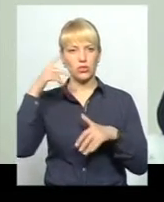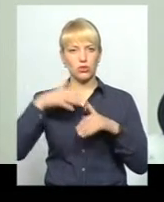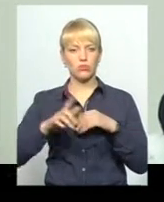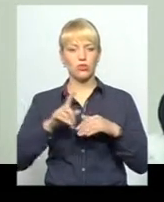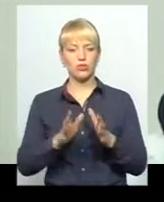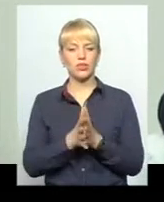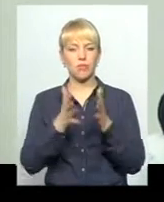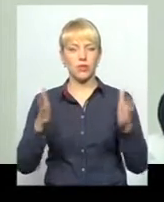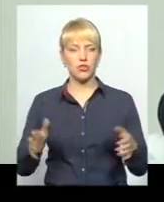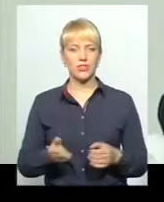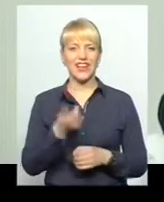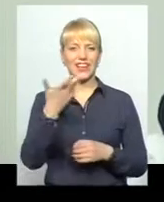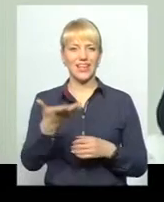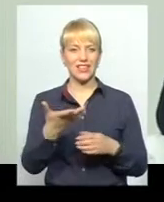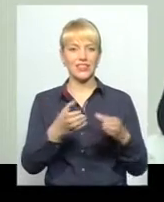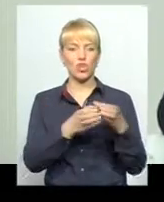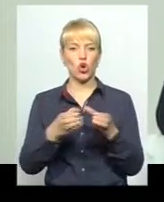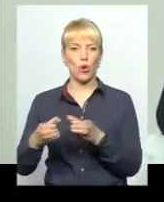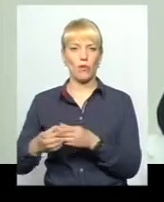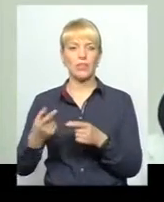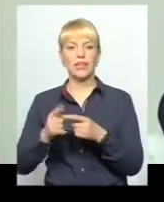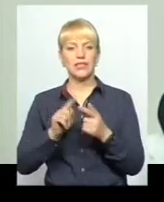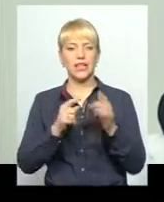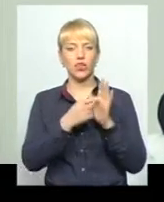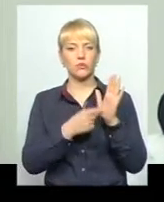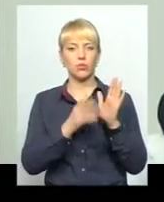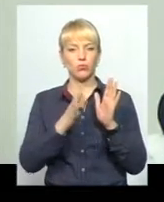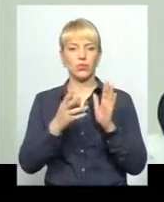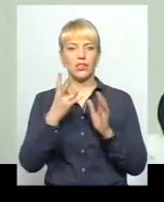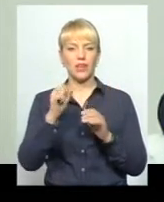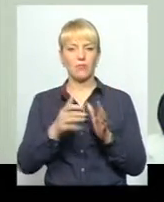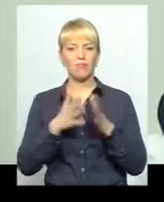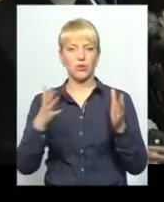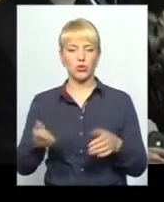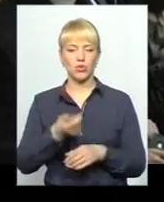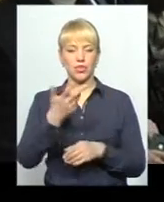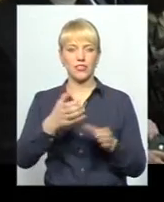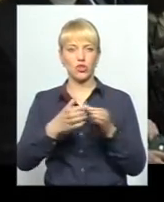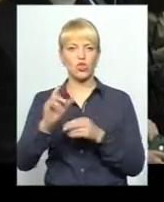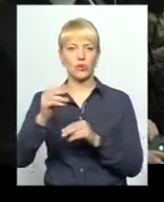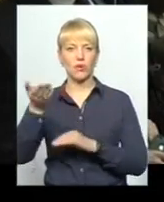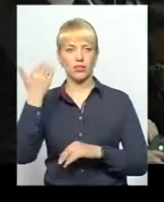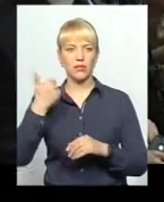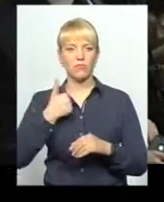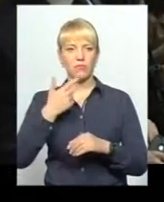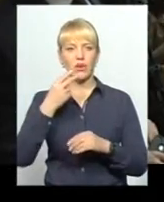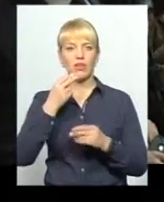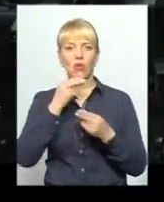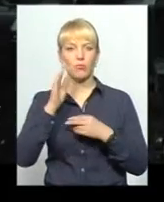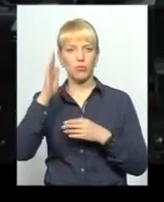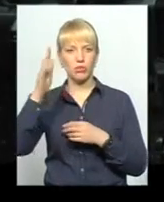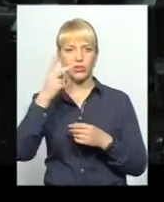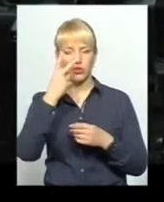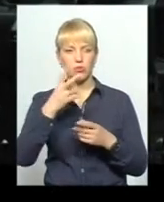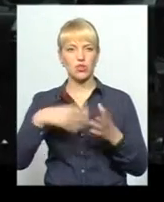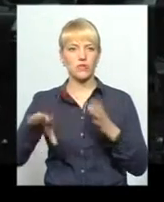розподіл цей буде відбуватись на більшу кількість грамат, ніж це було раніше. Ми оптимістично дивимося на те, що ми все абсолютно